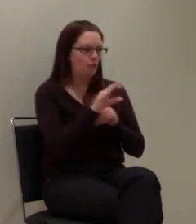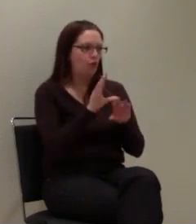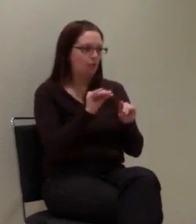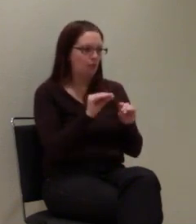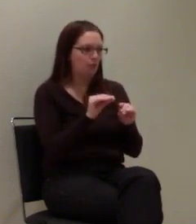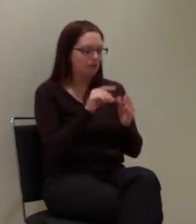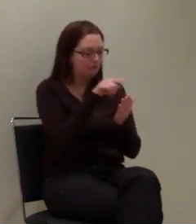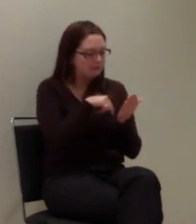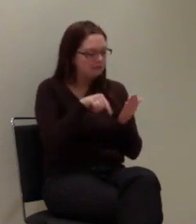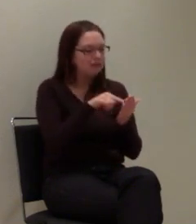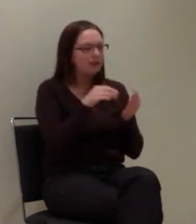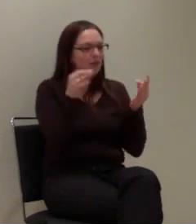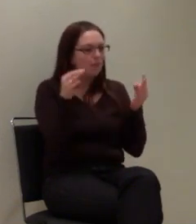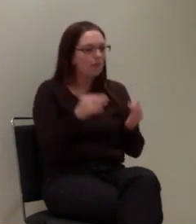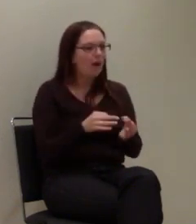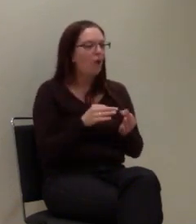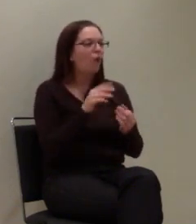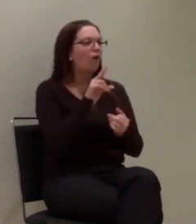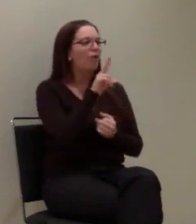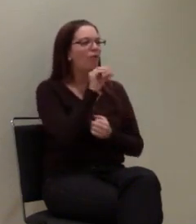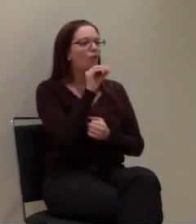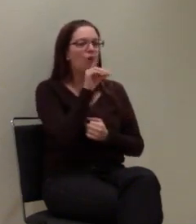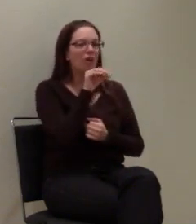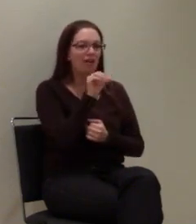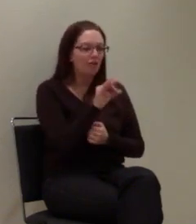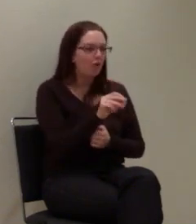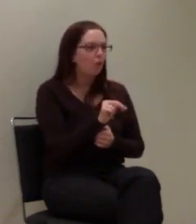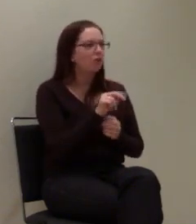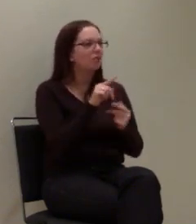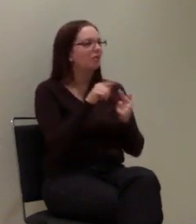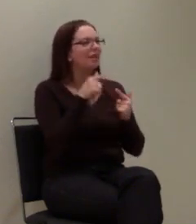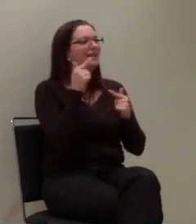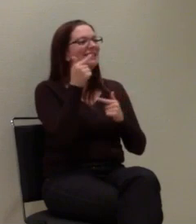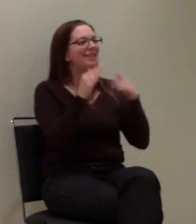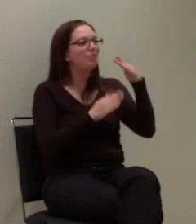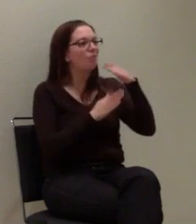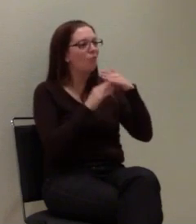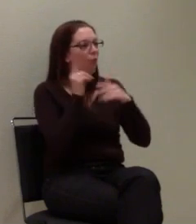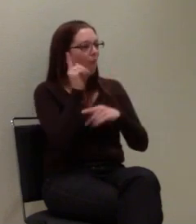nur mit Vodafone, T-Mobile oder O2-Handys. E-Plus-Handys geht leider nicht.